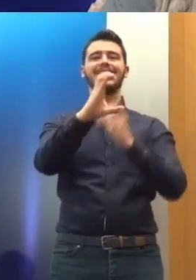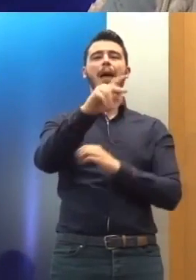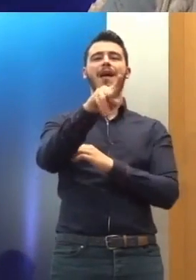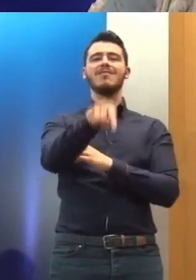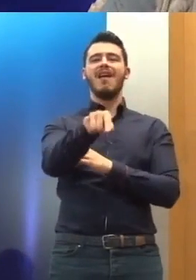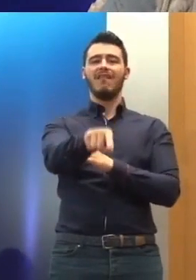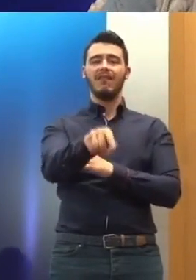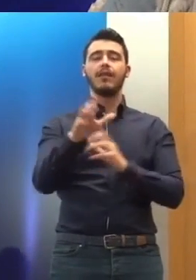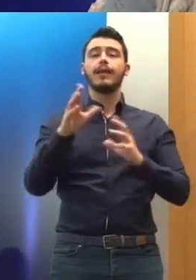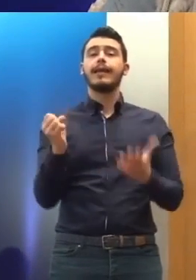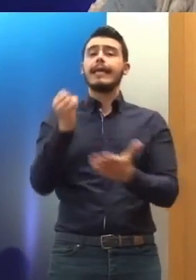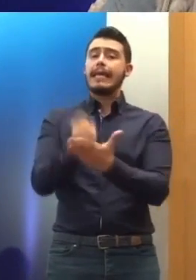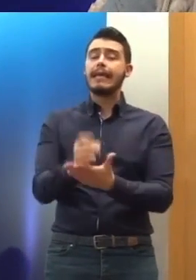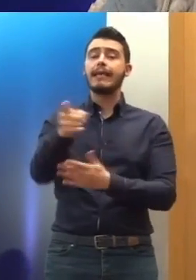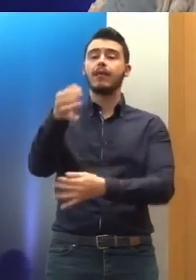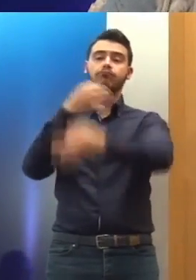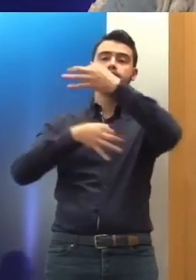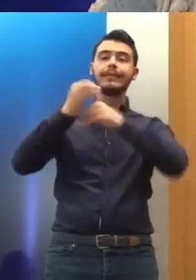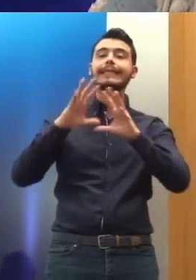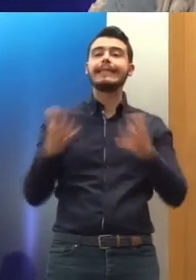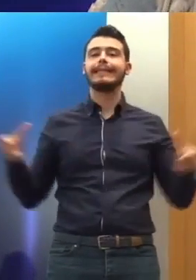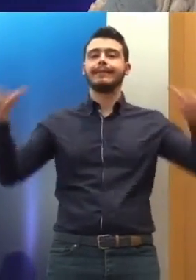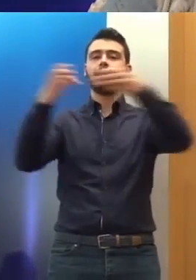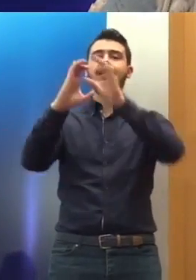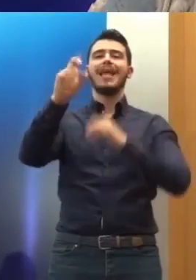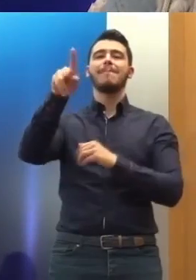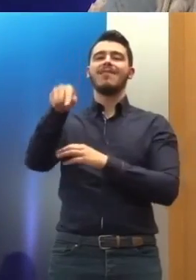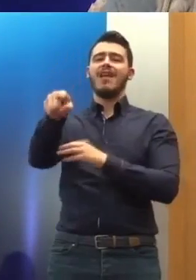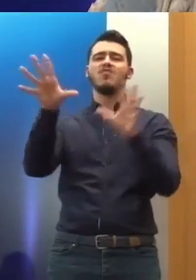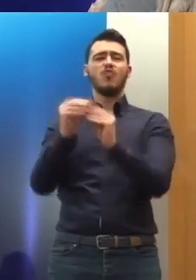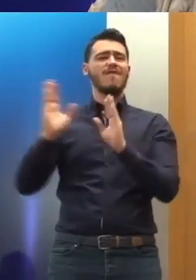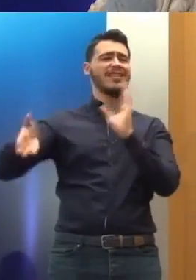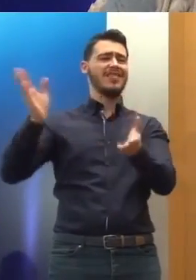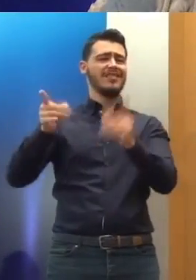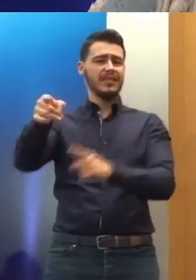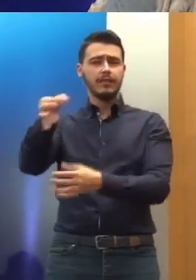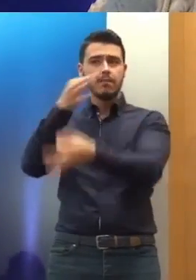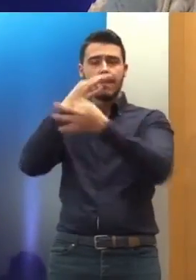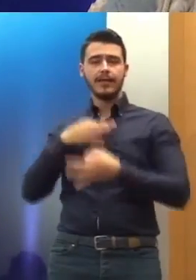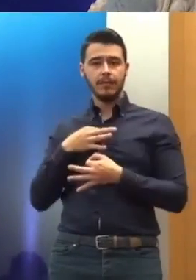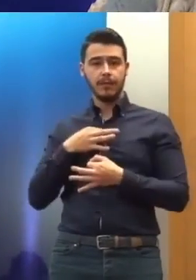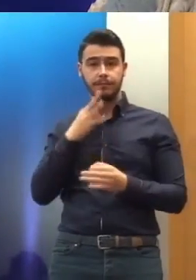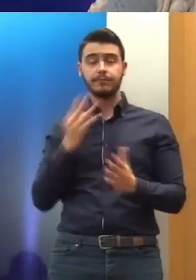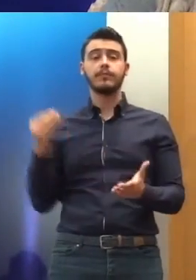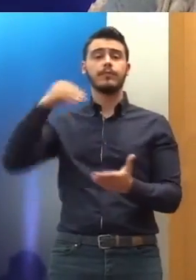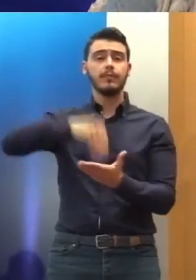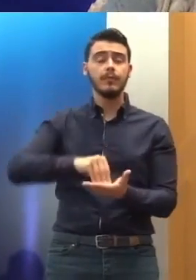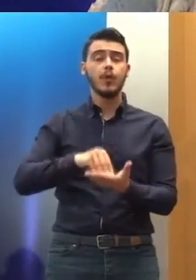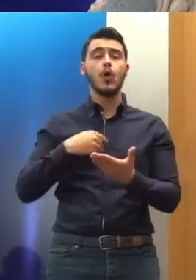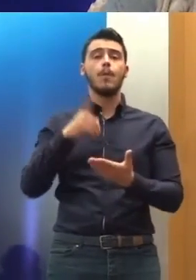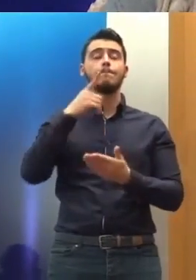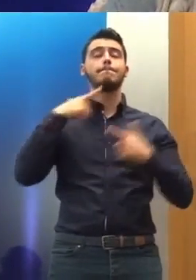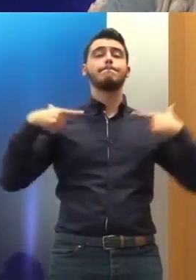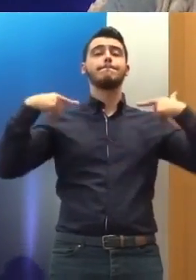υλοποίηση των συστάσεων της Επιτροπής. Θα πρέπει, επίσης, να πω ότι το εθνικό μέλος της Επιτροπής δεν συμμετέχει ποτέ